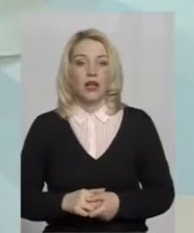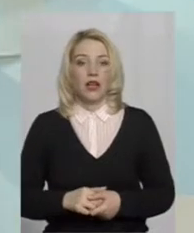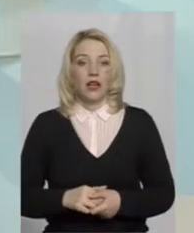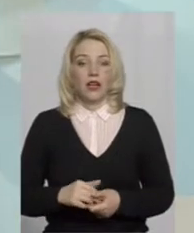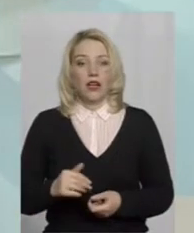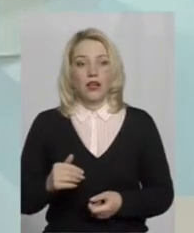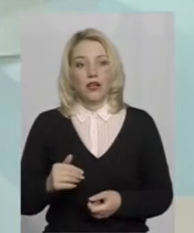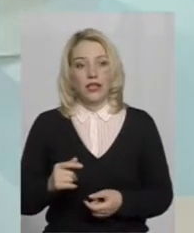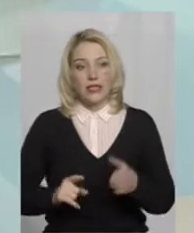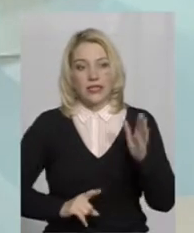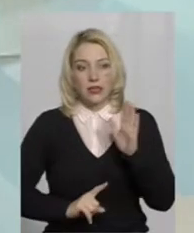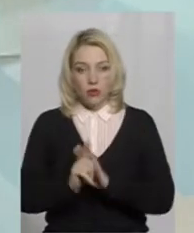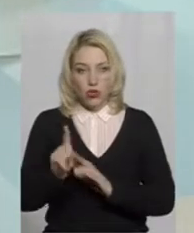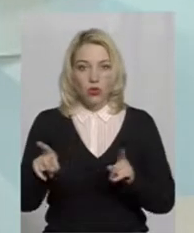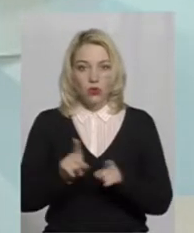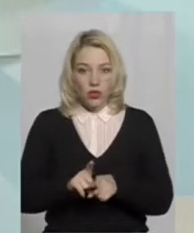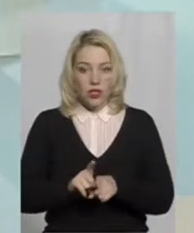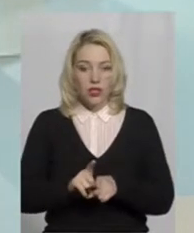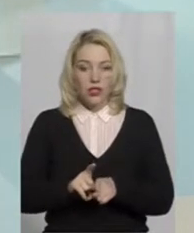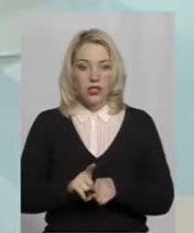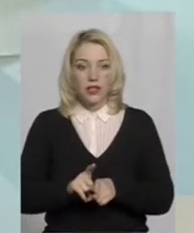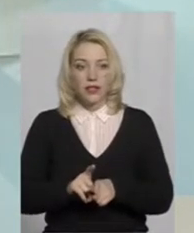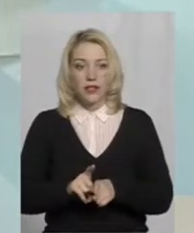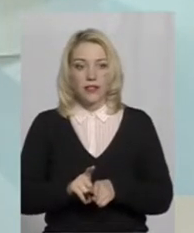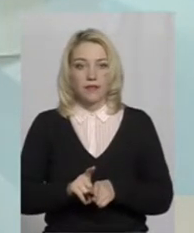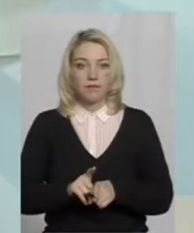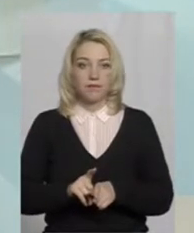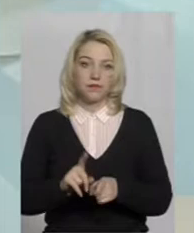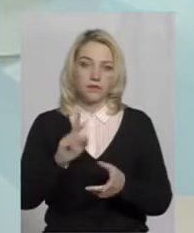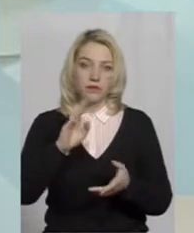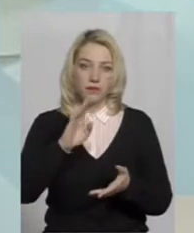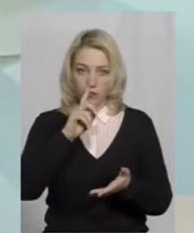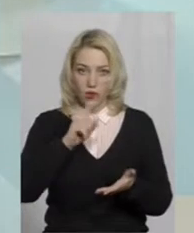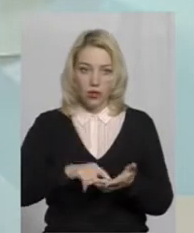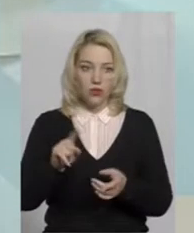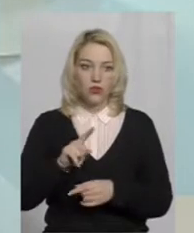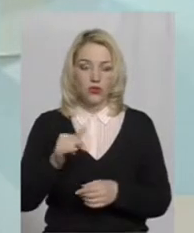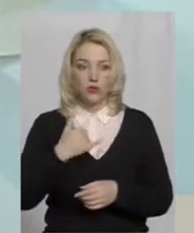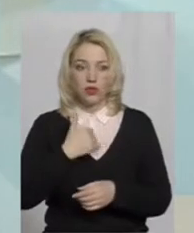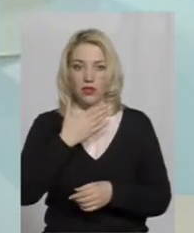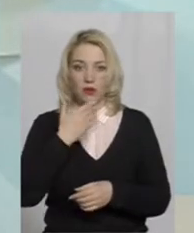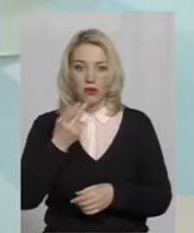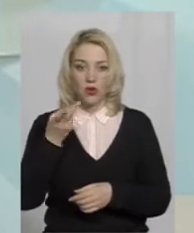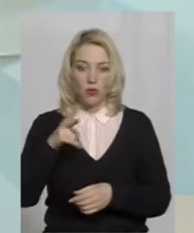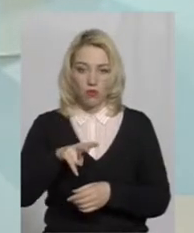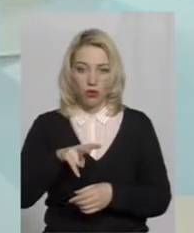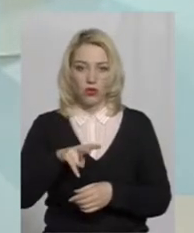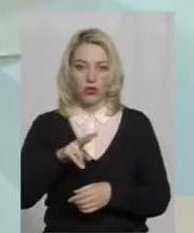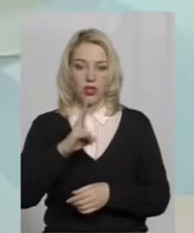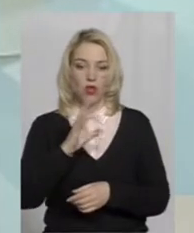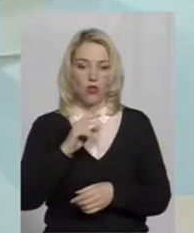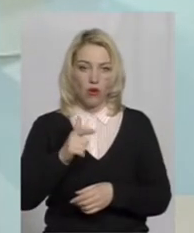сталося так, що в мене зараз немає обох ніг, і я